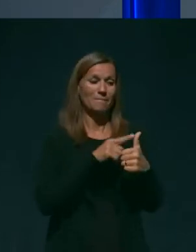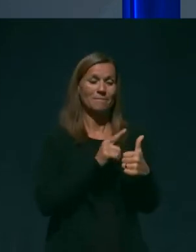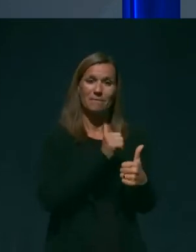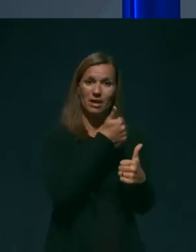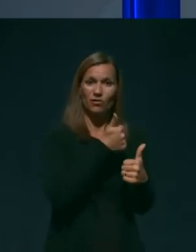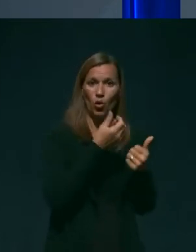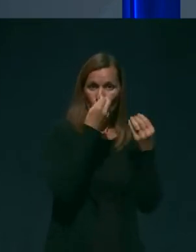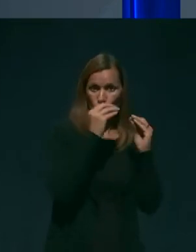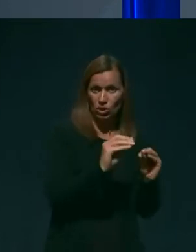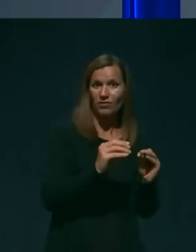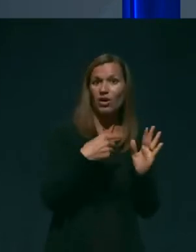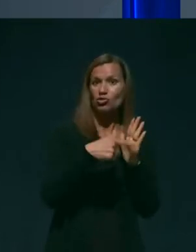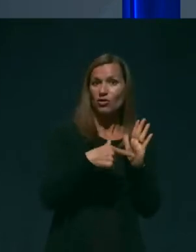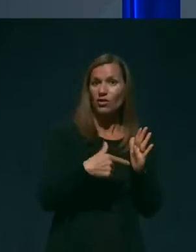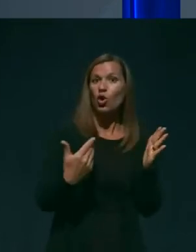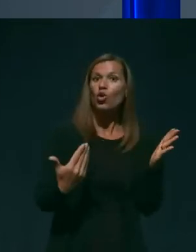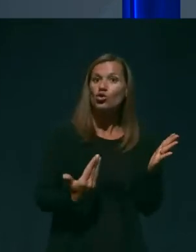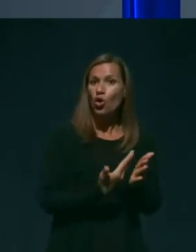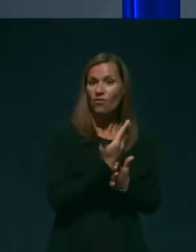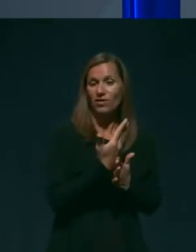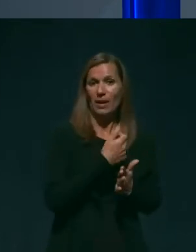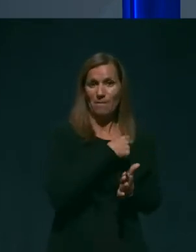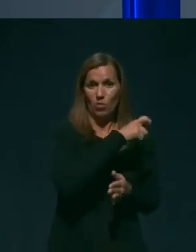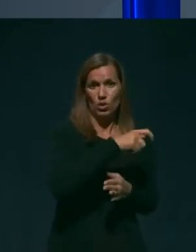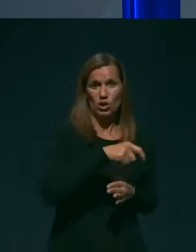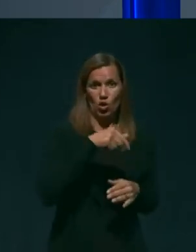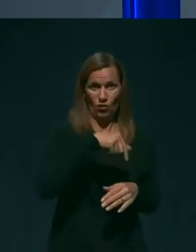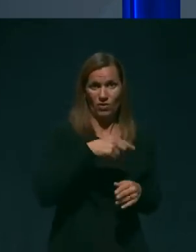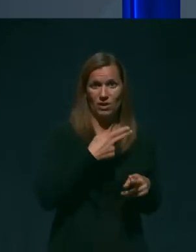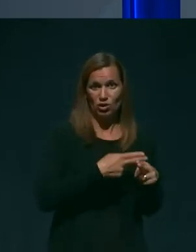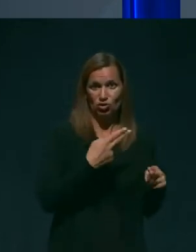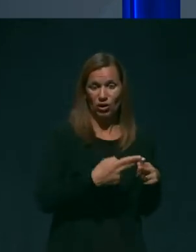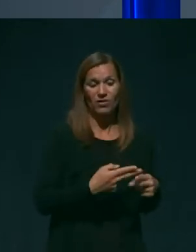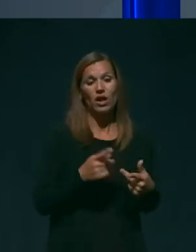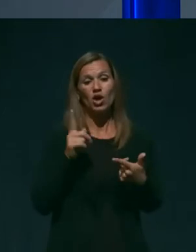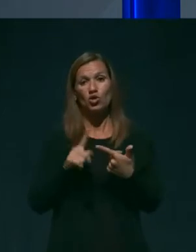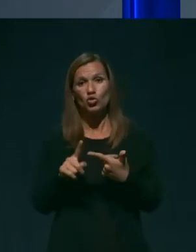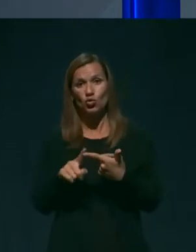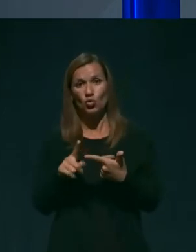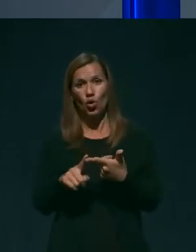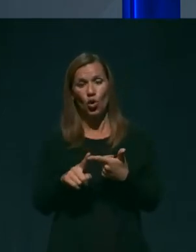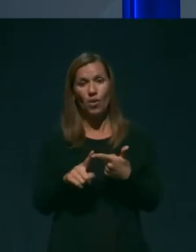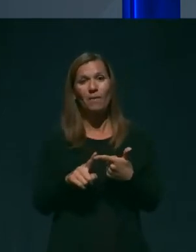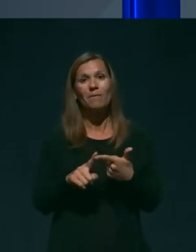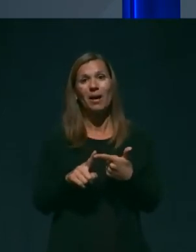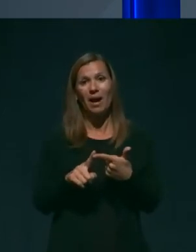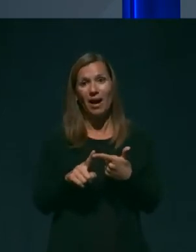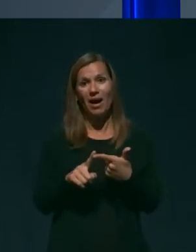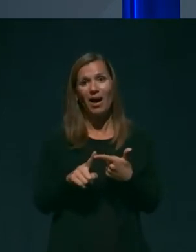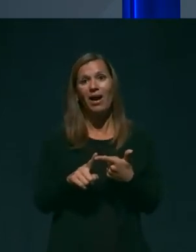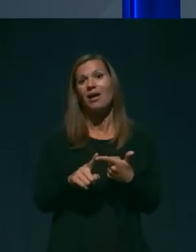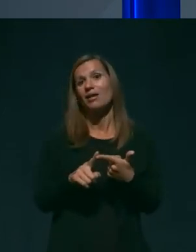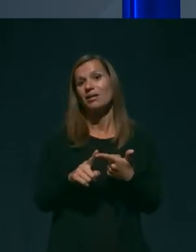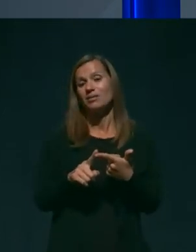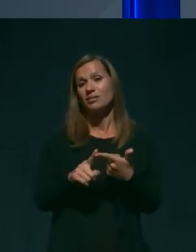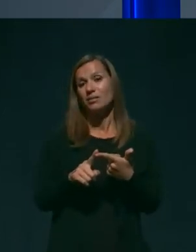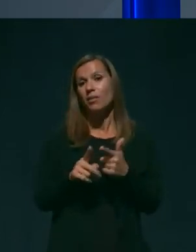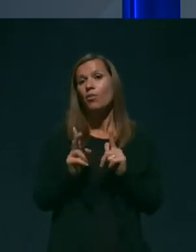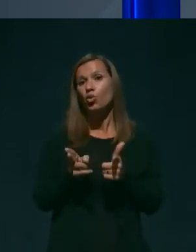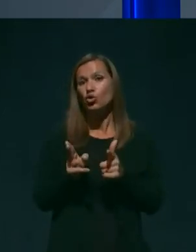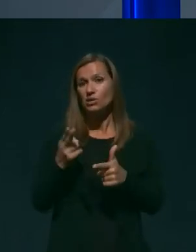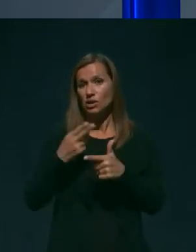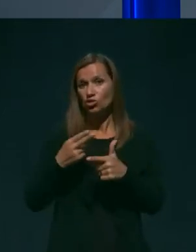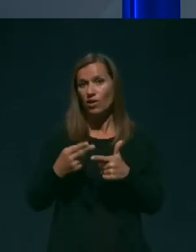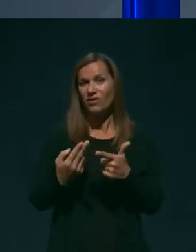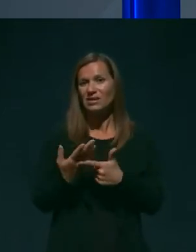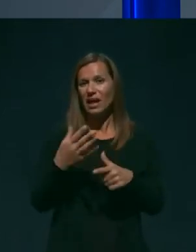število novih bolnikov v državi in drugo merilo kapaciteto države za diagnosticiranje in